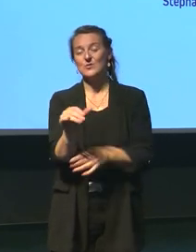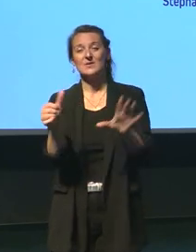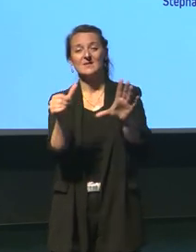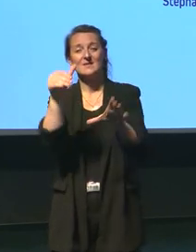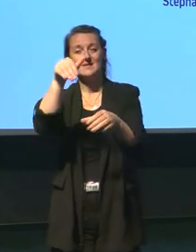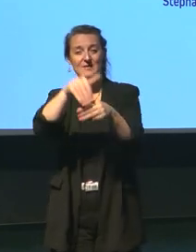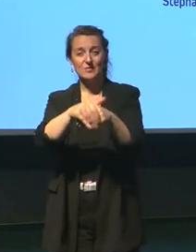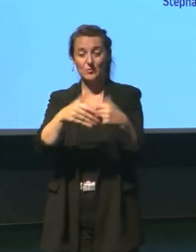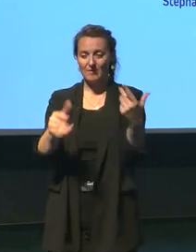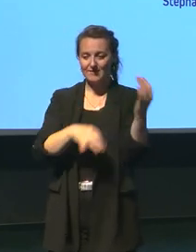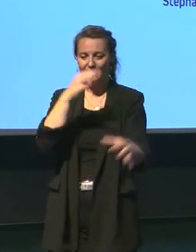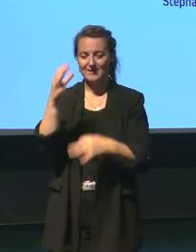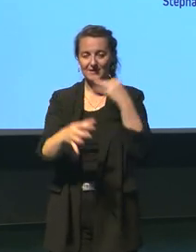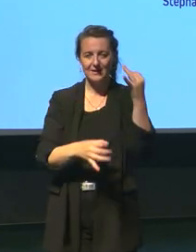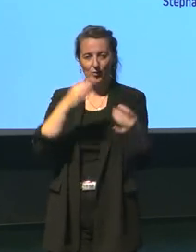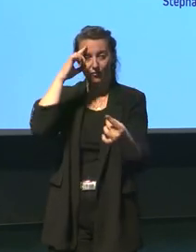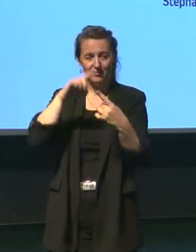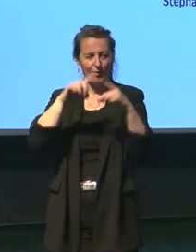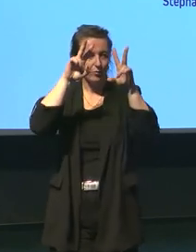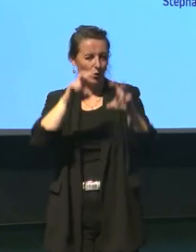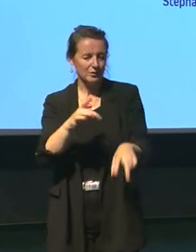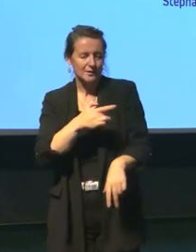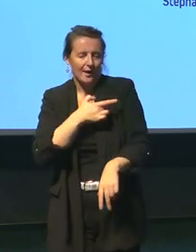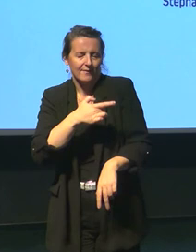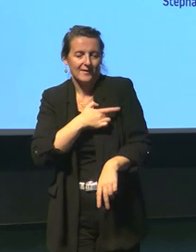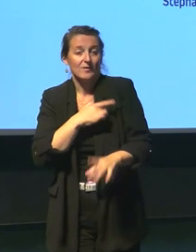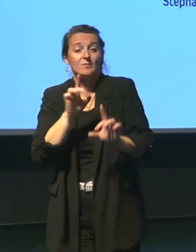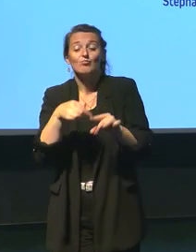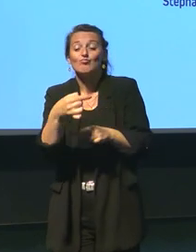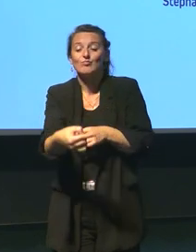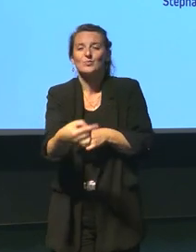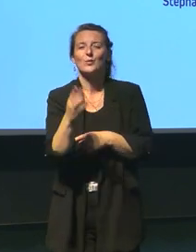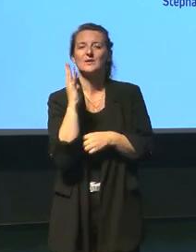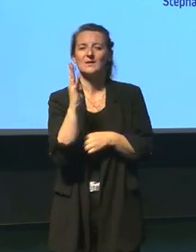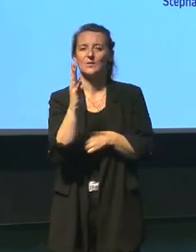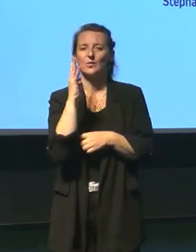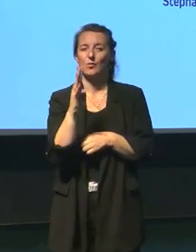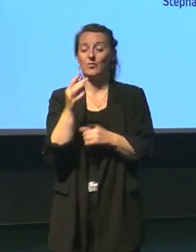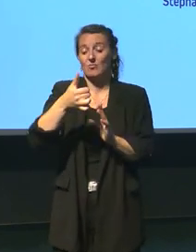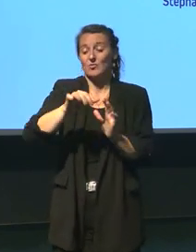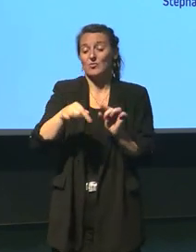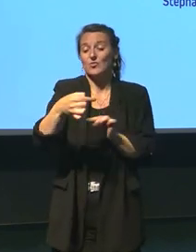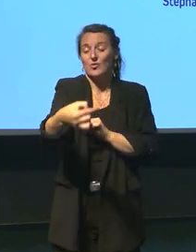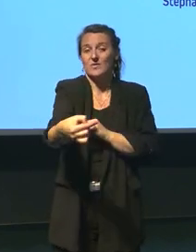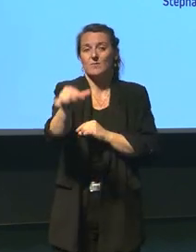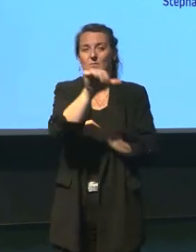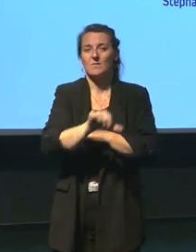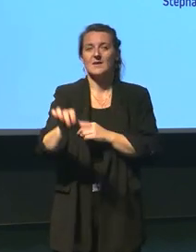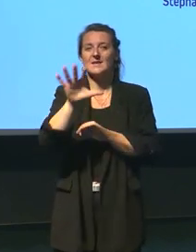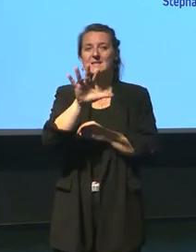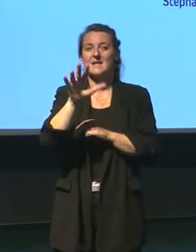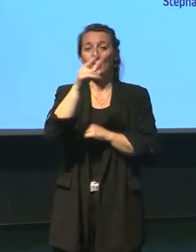aussi intéressants les uns que les autres et pour ce qui est de la prochaine conférence donc dans un mois le mardi 5